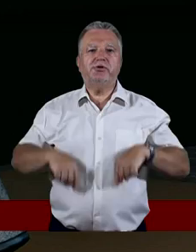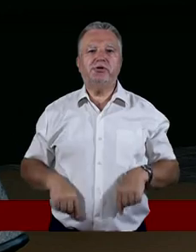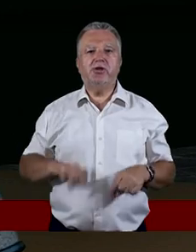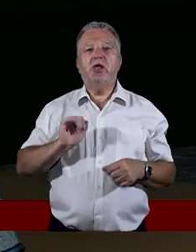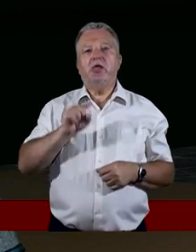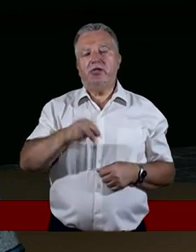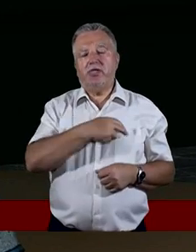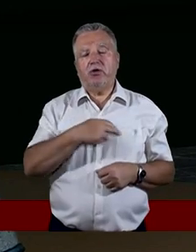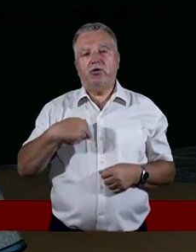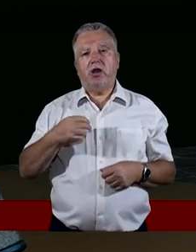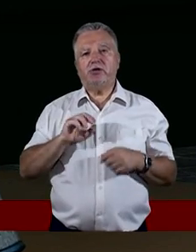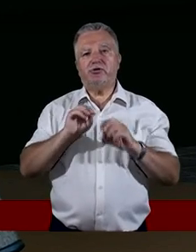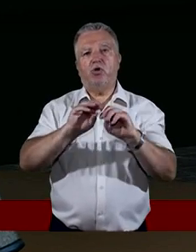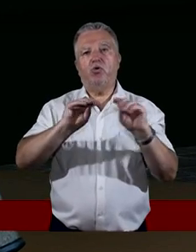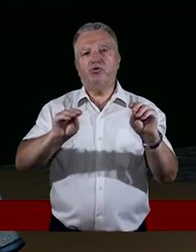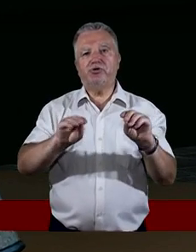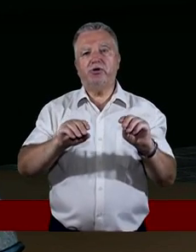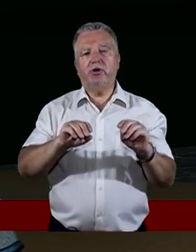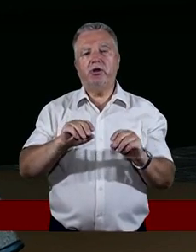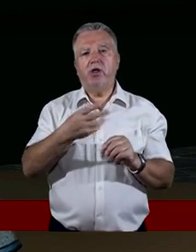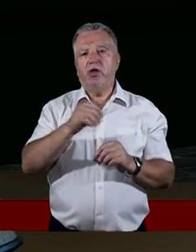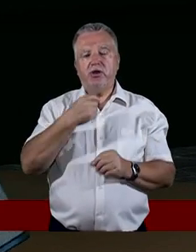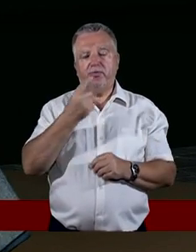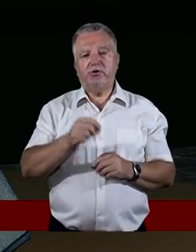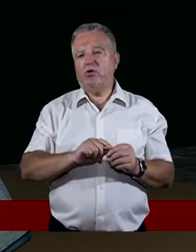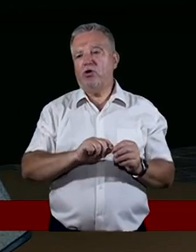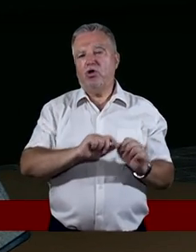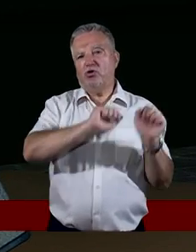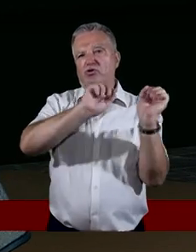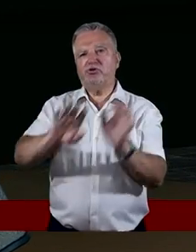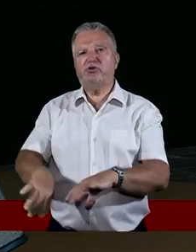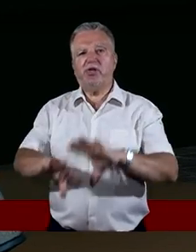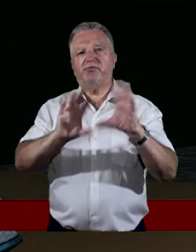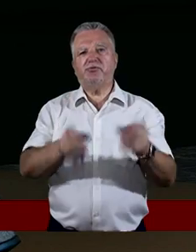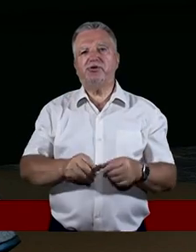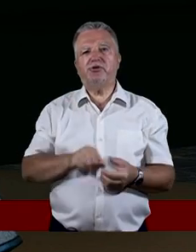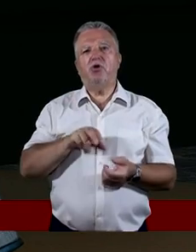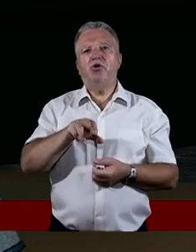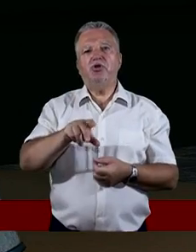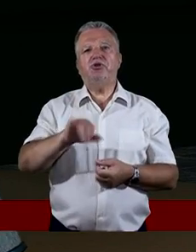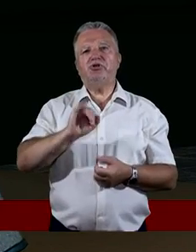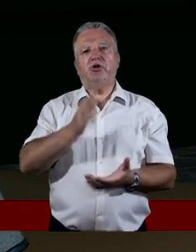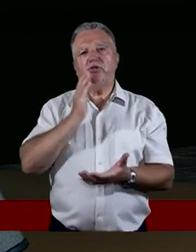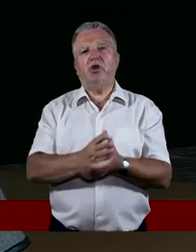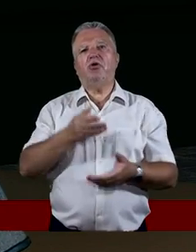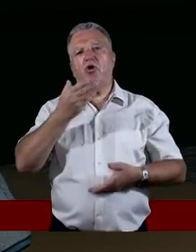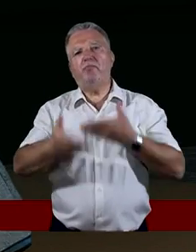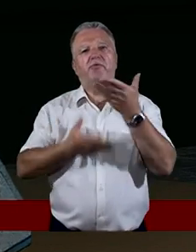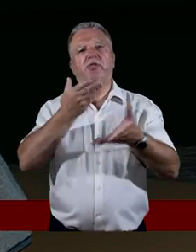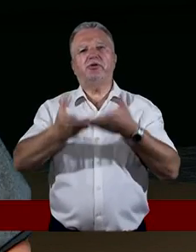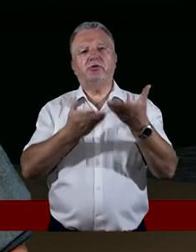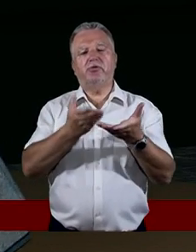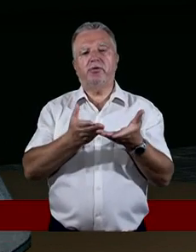I tego nas uczy. On nie powiedział to teraz zostawcie wszystko, idźcie z Biblią i tylko opowiadajcie ludziom o Ewangelii. On nam